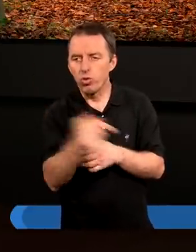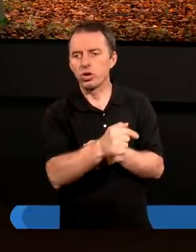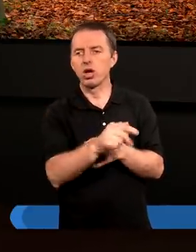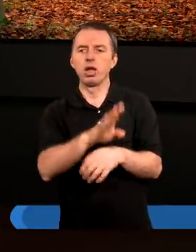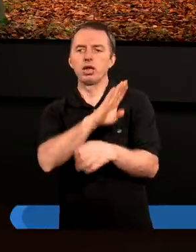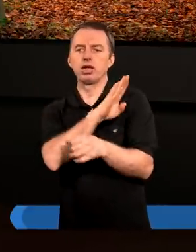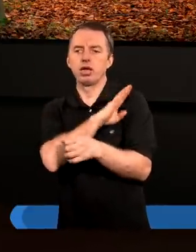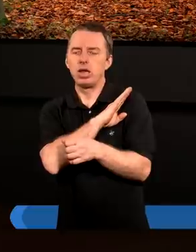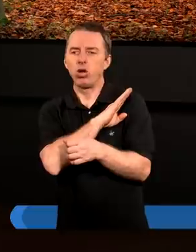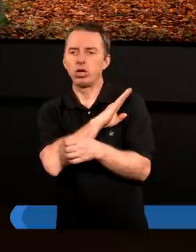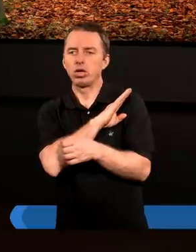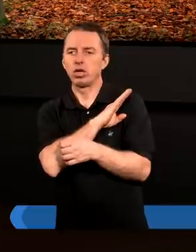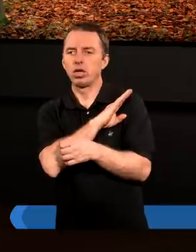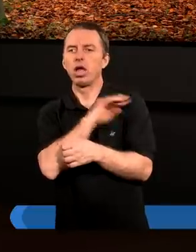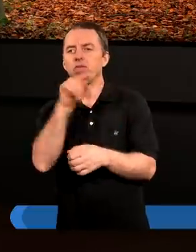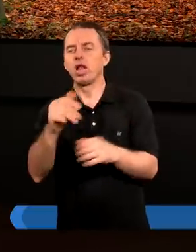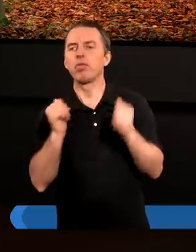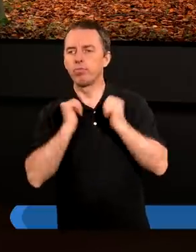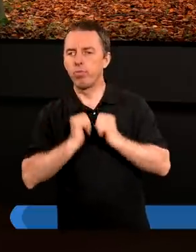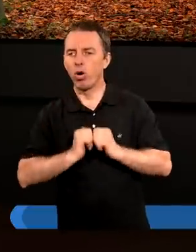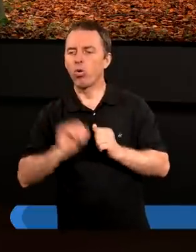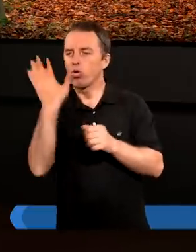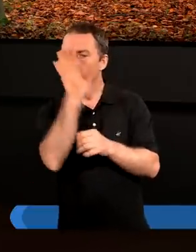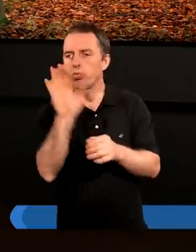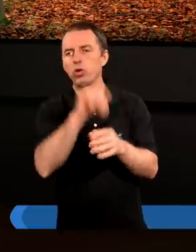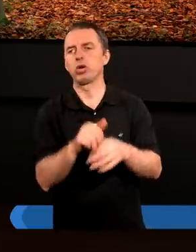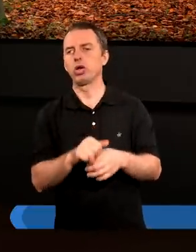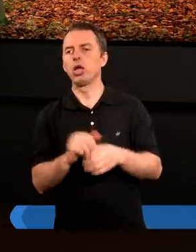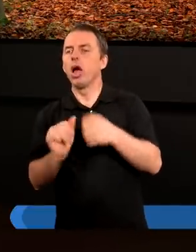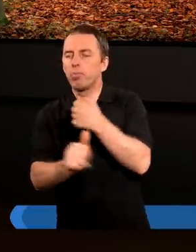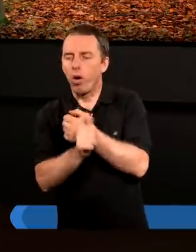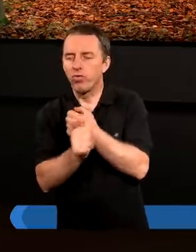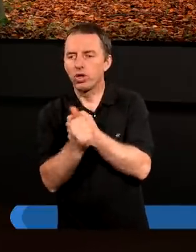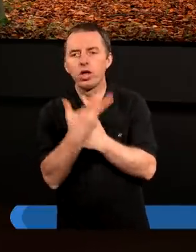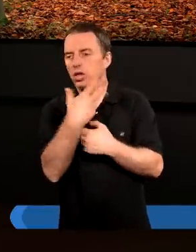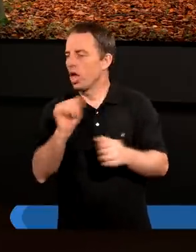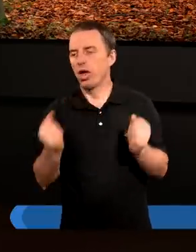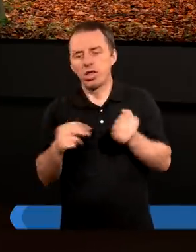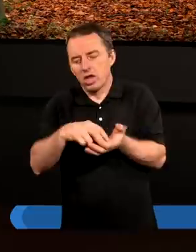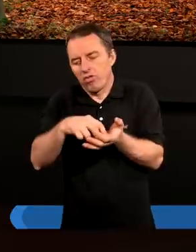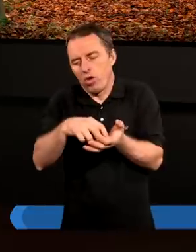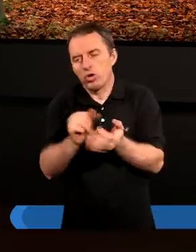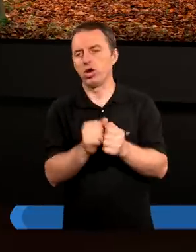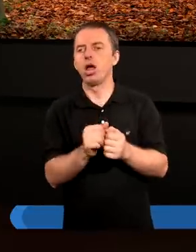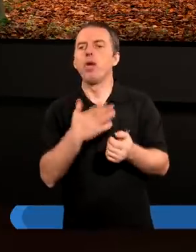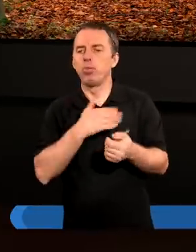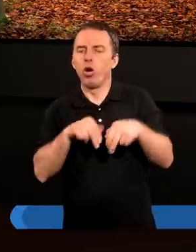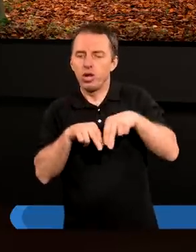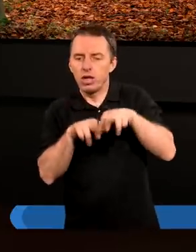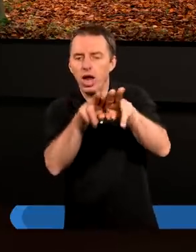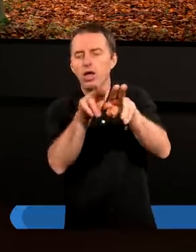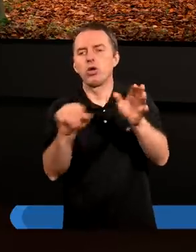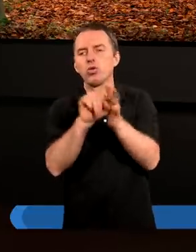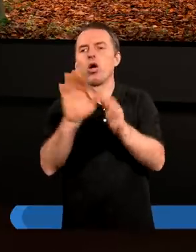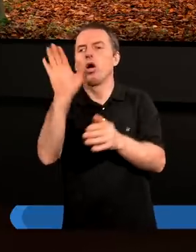zginąć, ale ten pokój Boży powoduje, że my się nie trwożymy, bo my należymy